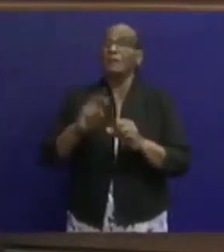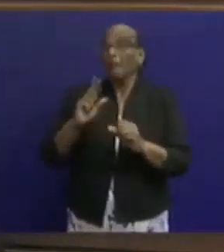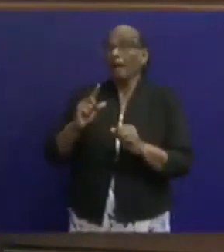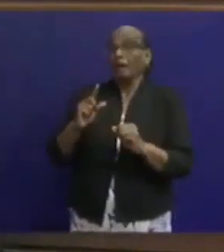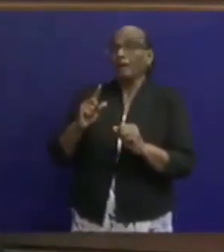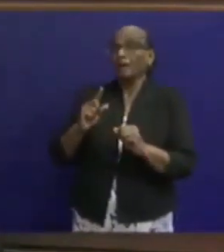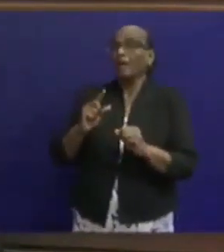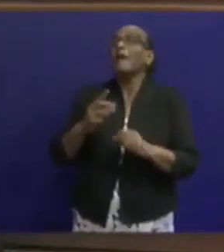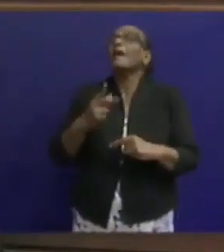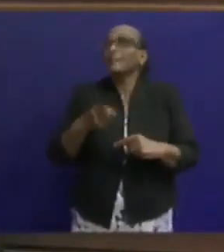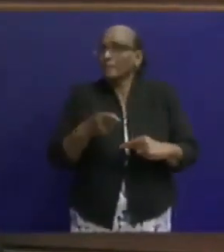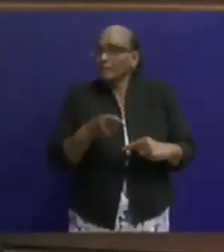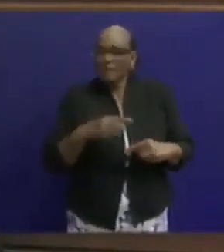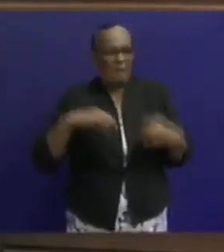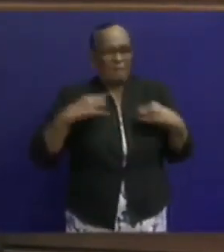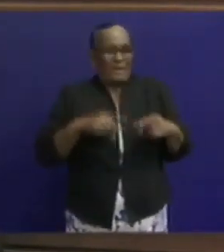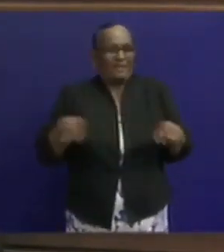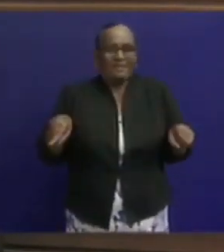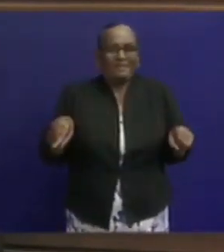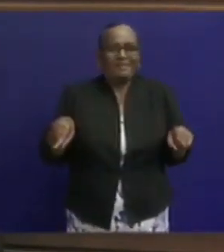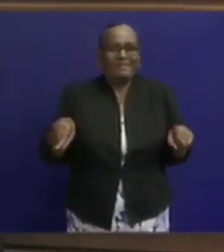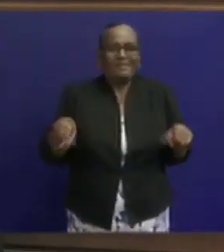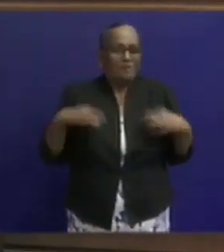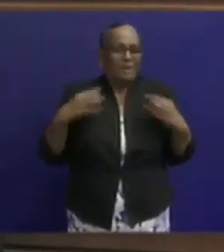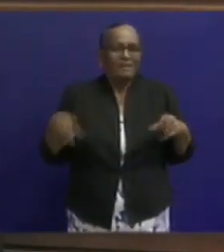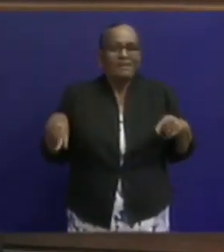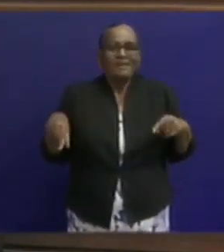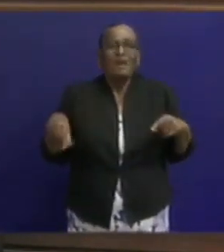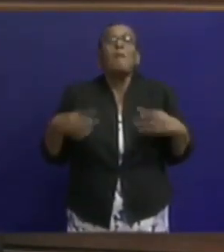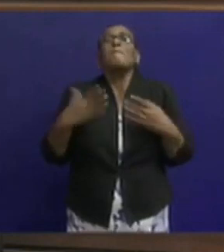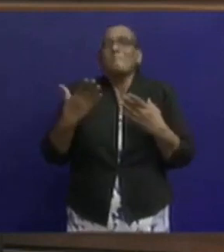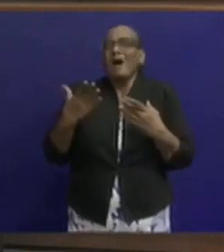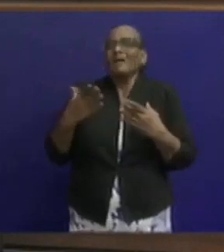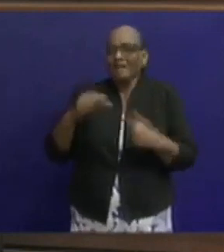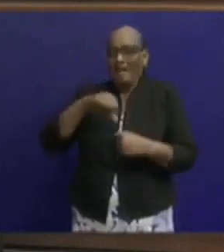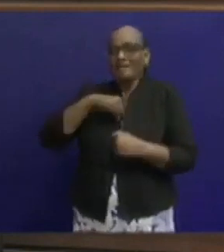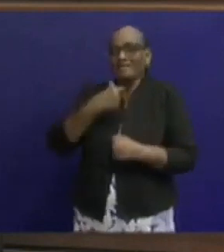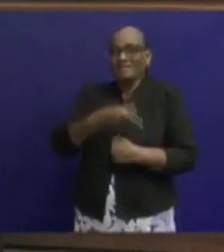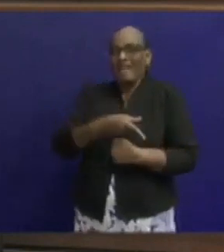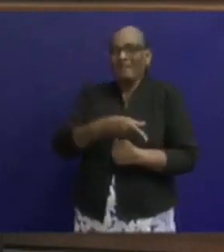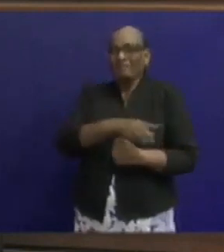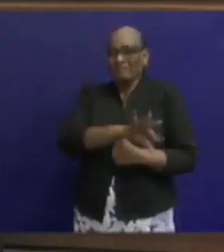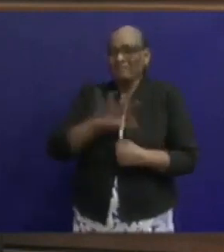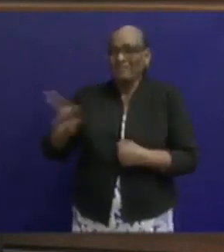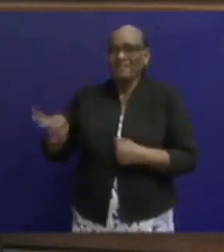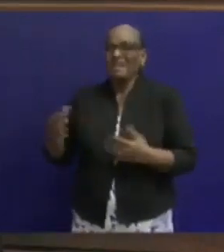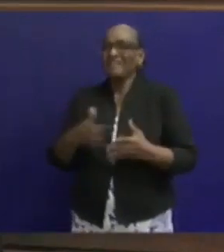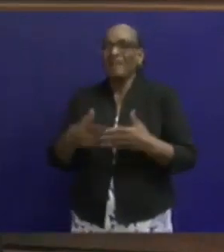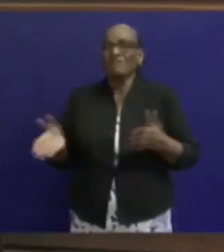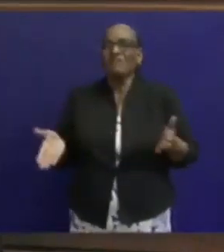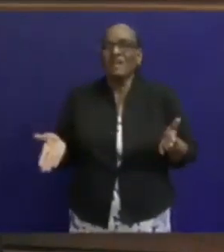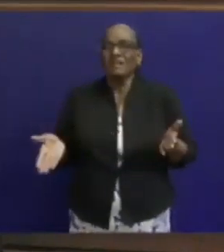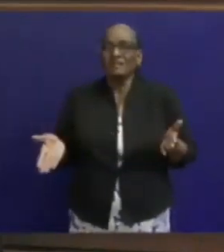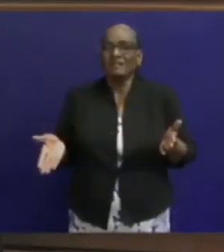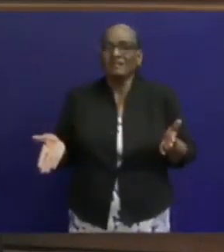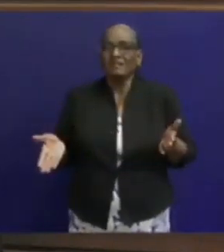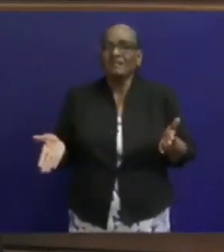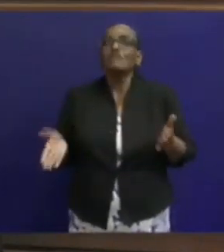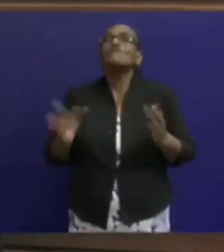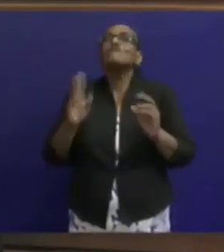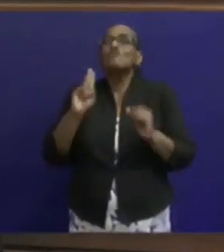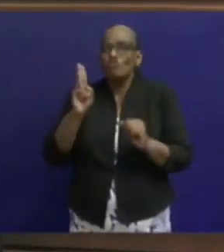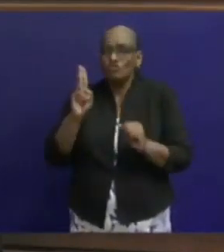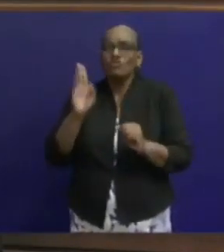Ja toch? En u gaat het hoogstwaarschijnlijk niet prettig vinden. Maar u laat ons geen andere keus om dat te doen. Dus wij doen